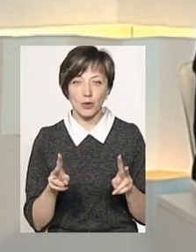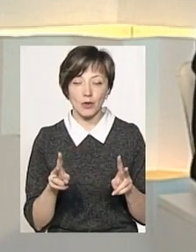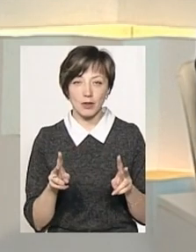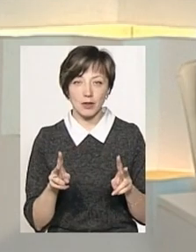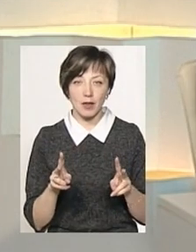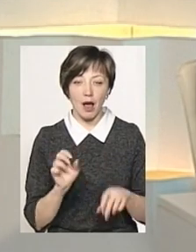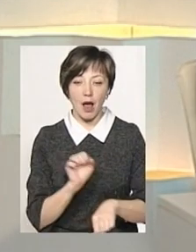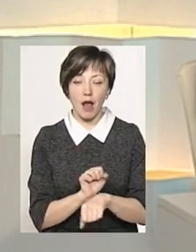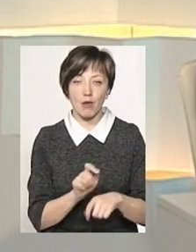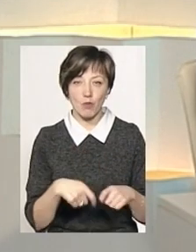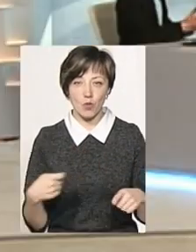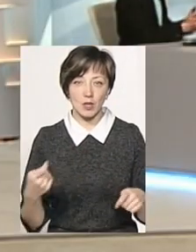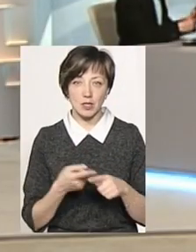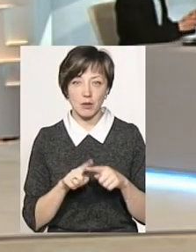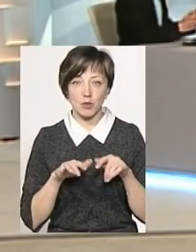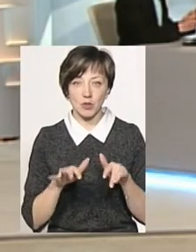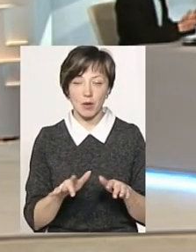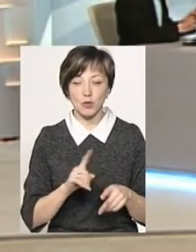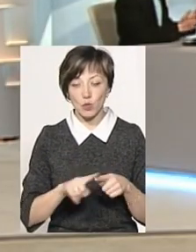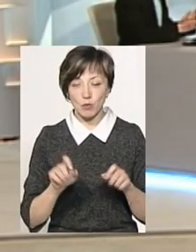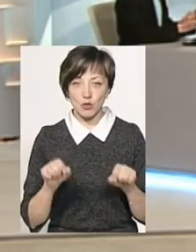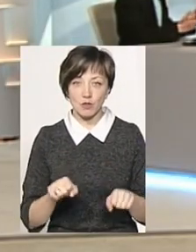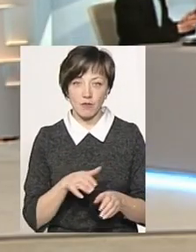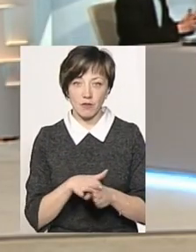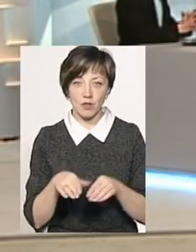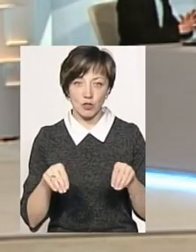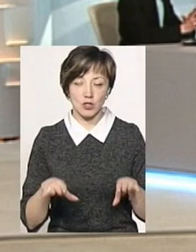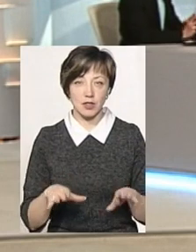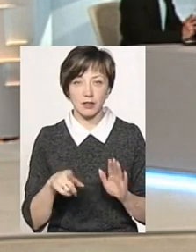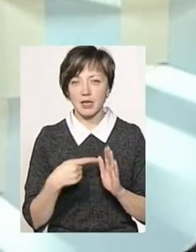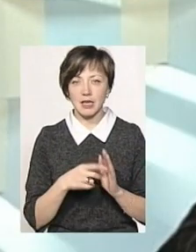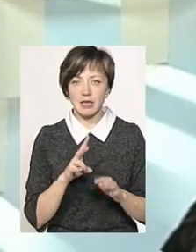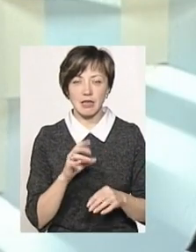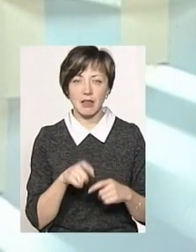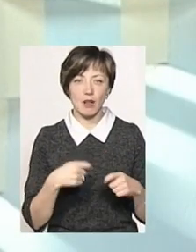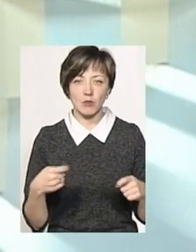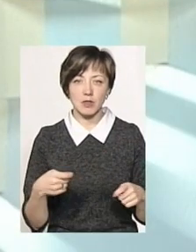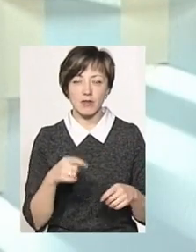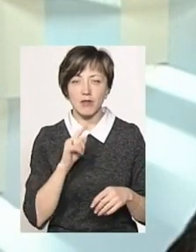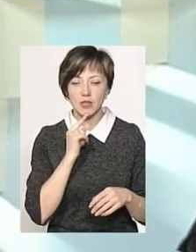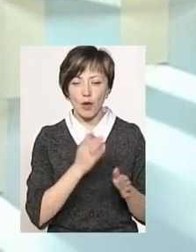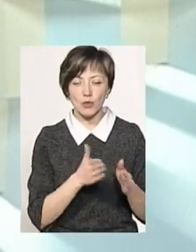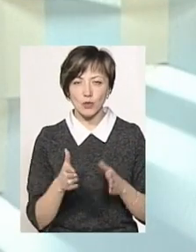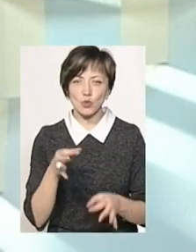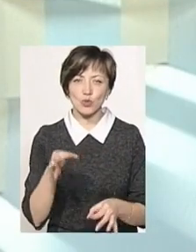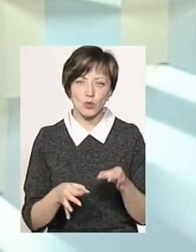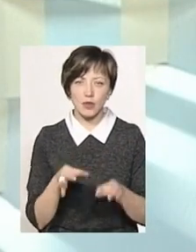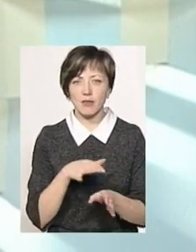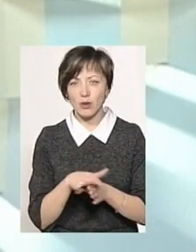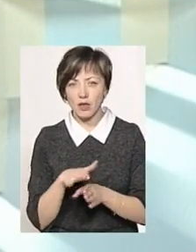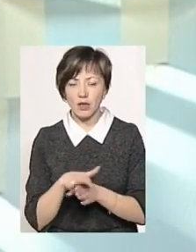гальмує цей процес, аби якось скоріше можна було це все вирішити? що гальмує, просто складна процедура, оці суди